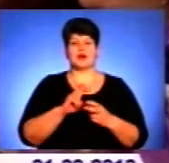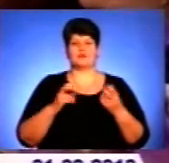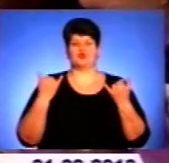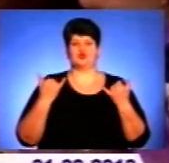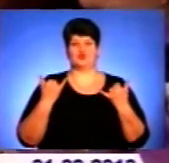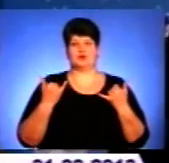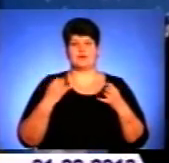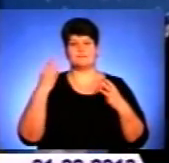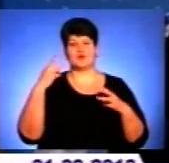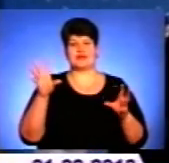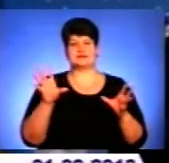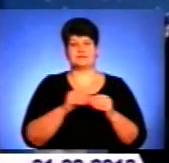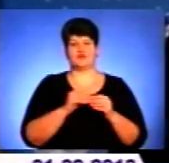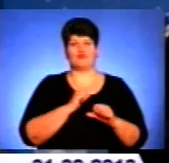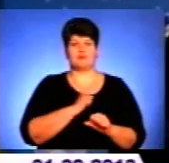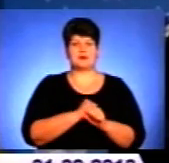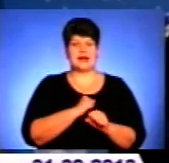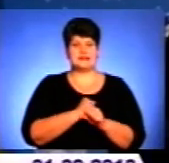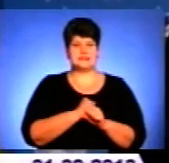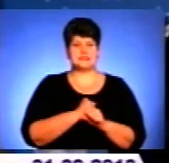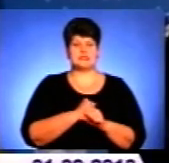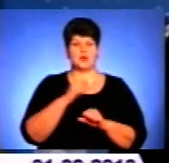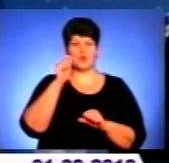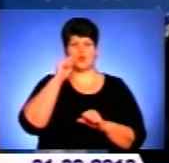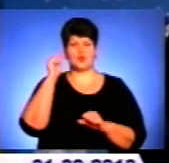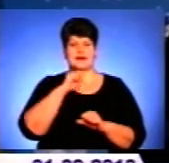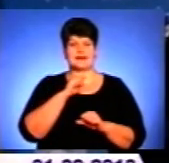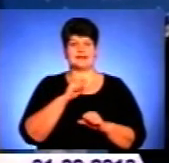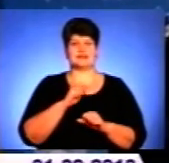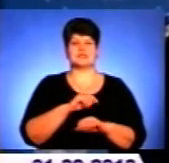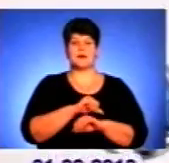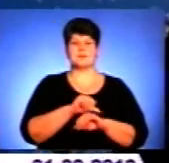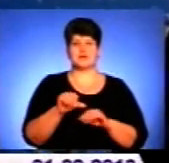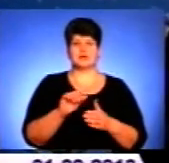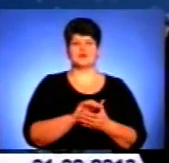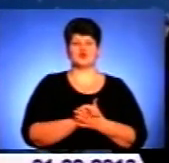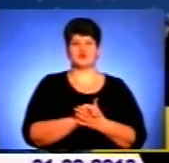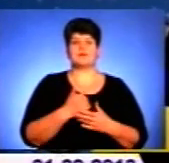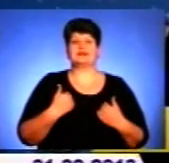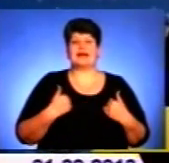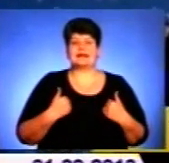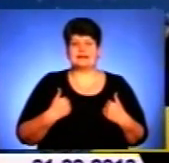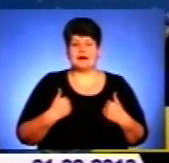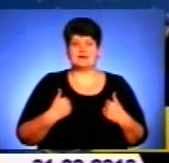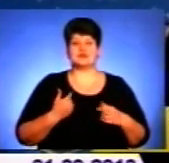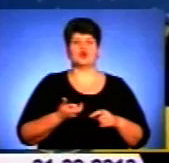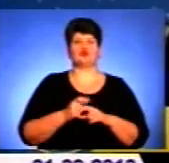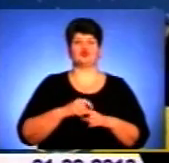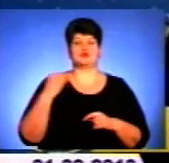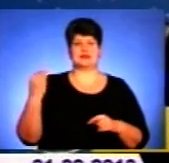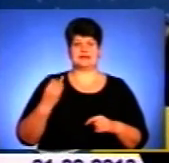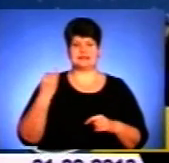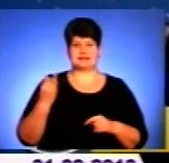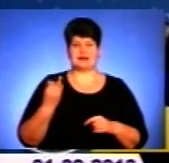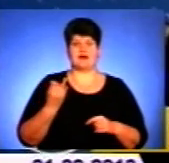модель співпраці України з Митним Союзом. Для нас дуже цікава з точки зору